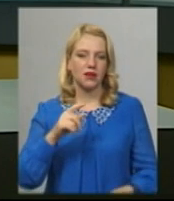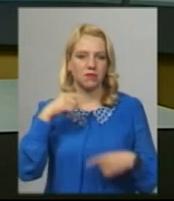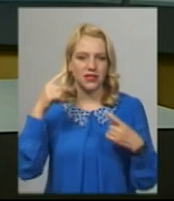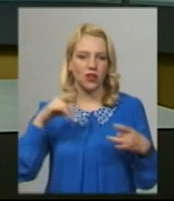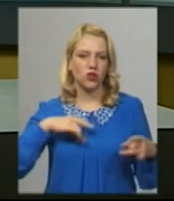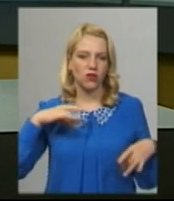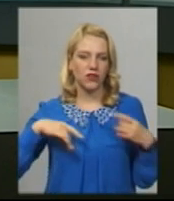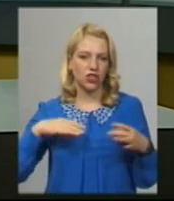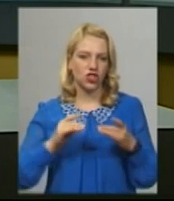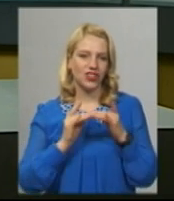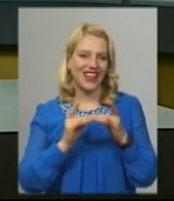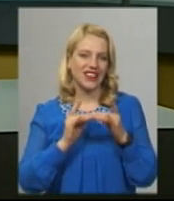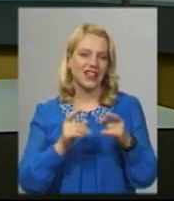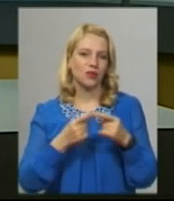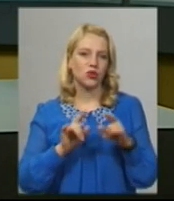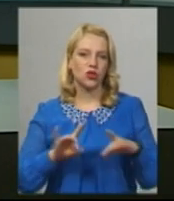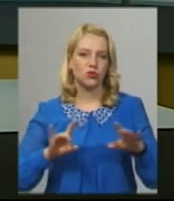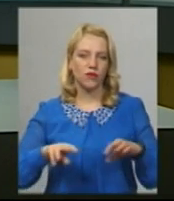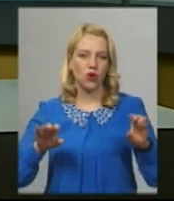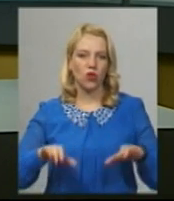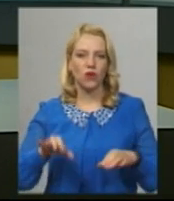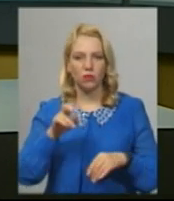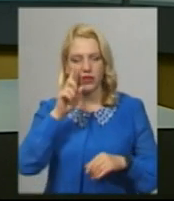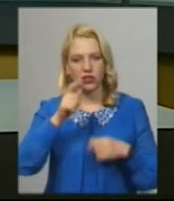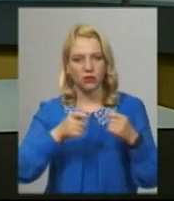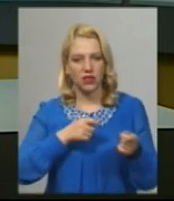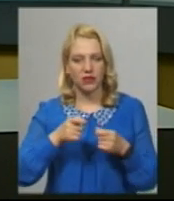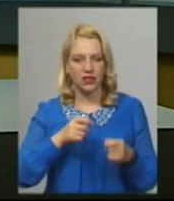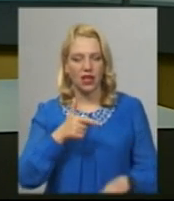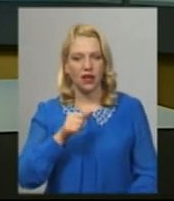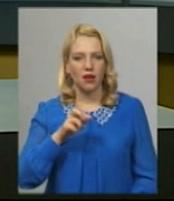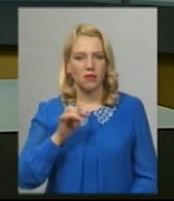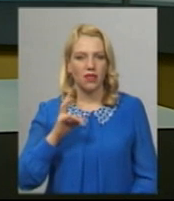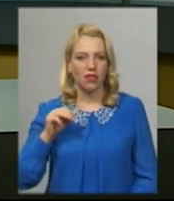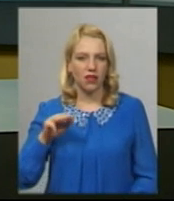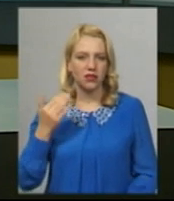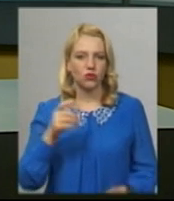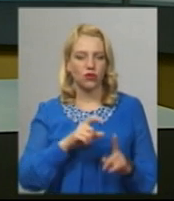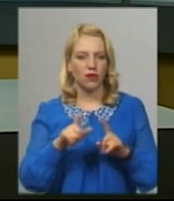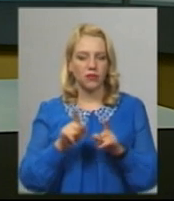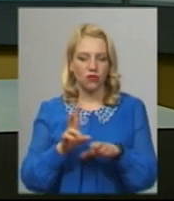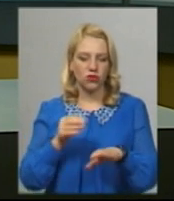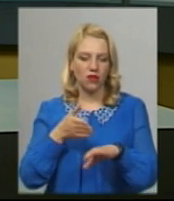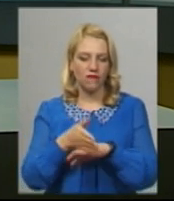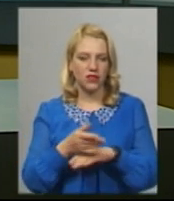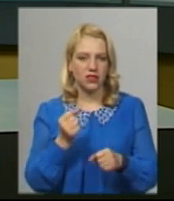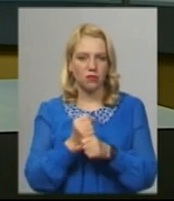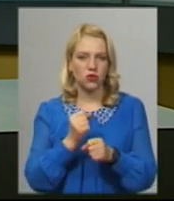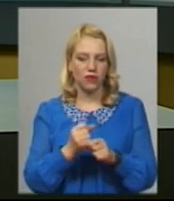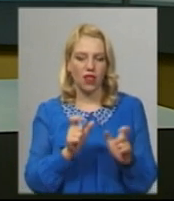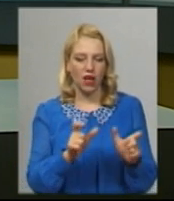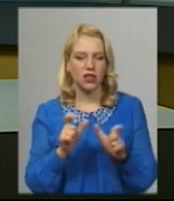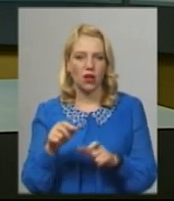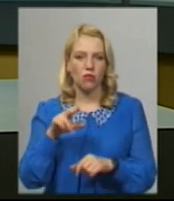Про це розповів голова Хмельницької облдержадміністрації Дмитро Габінет За його словами, також на в'їздах до села запрацювали карантинні